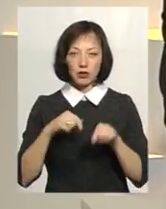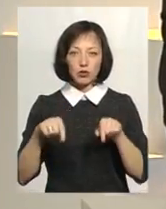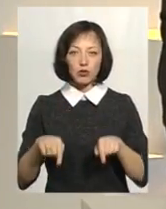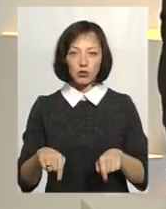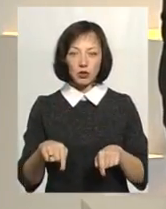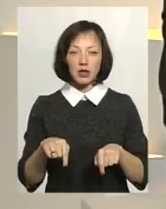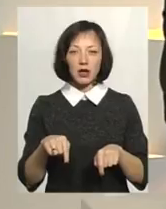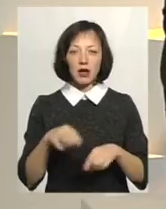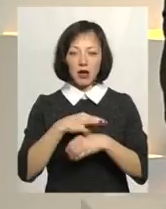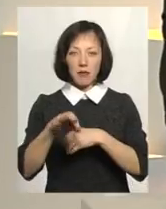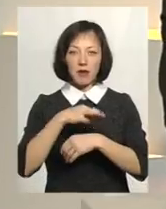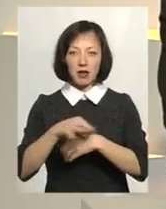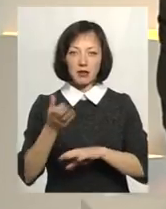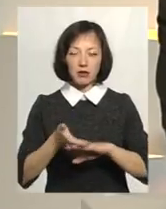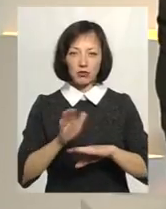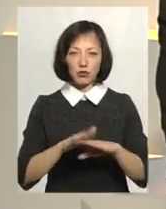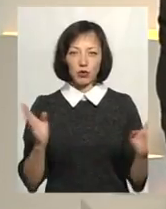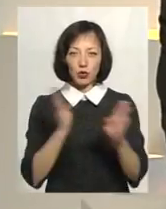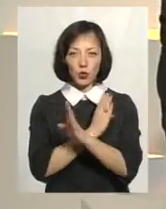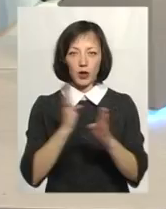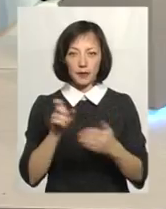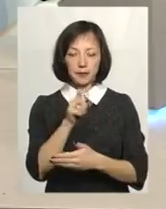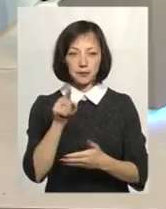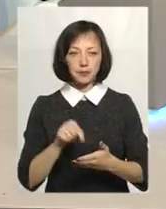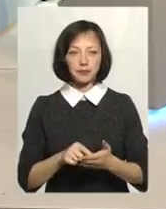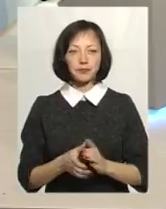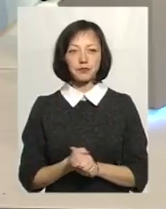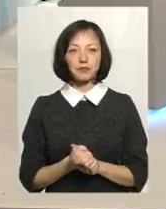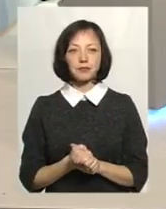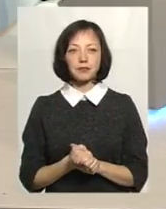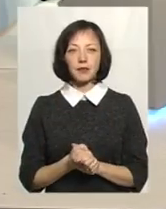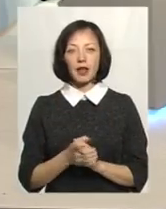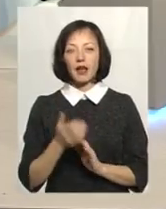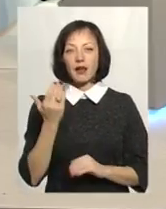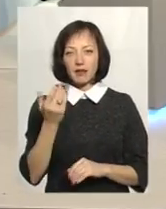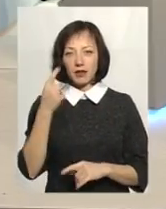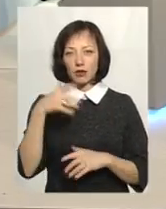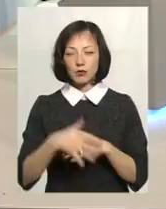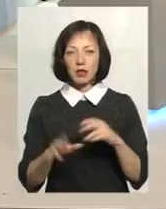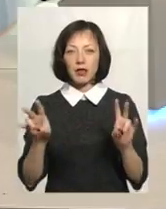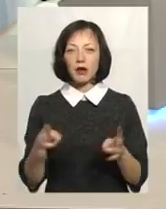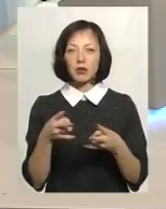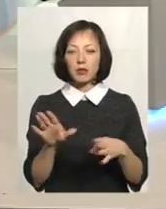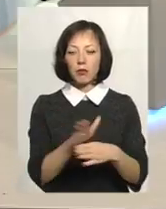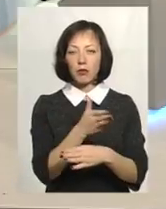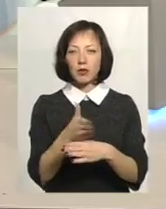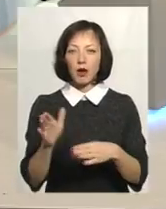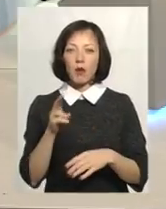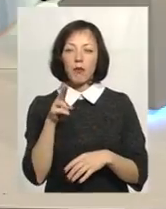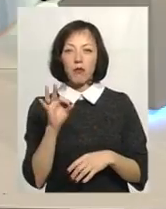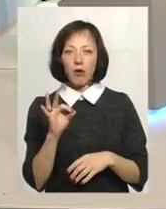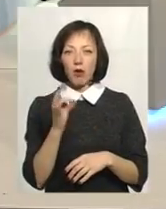зазнавали такої тяжкої долі? Ви розумієте, не потрібно розділяти, скажімо, по етнічних